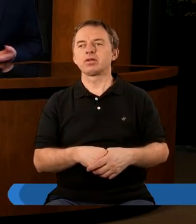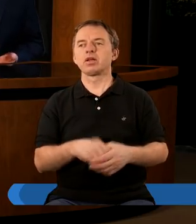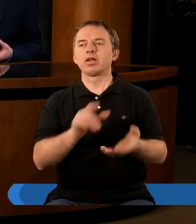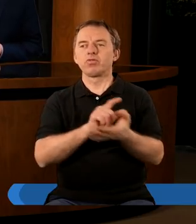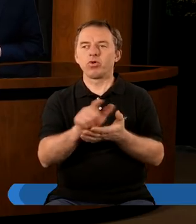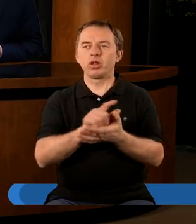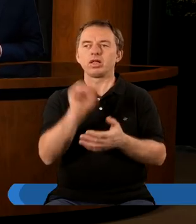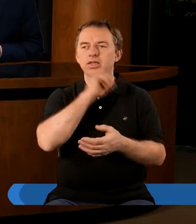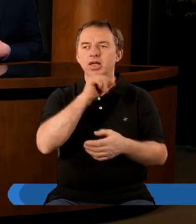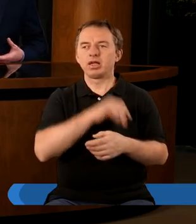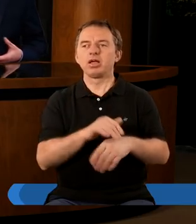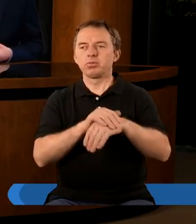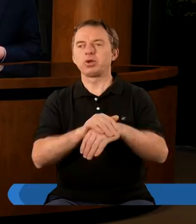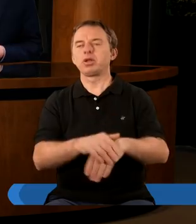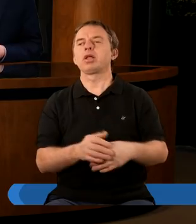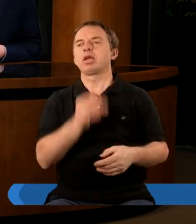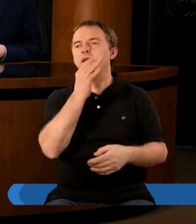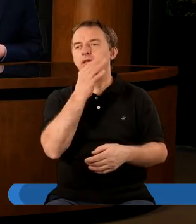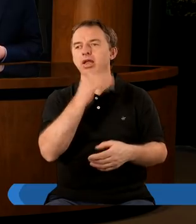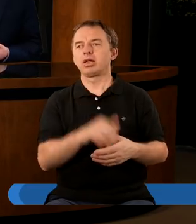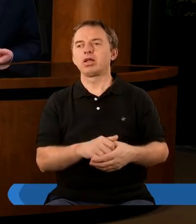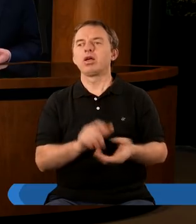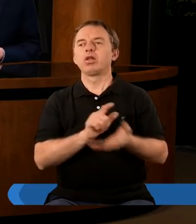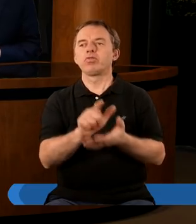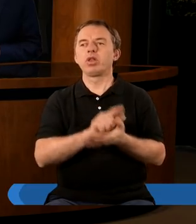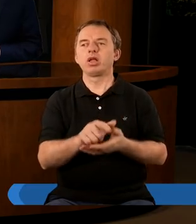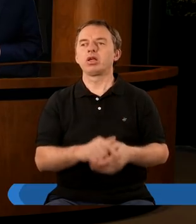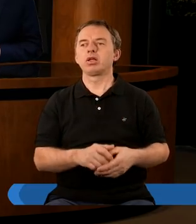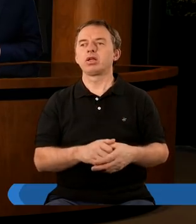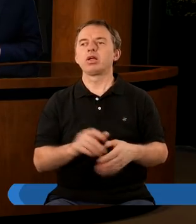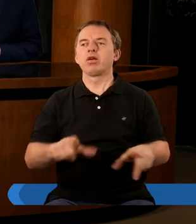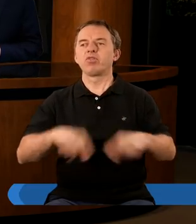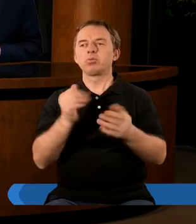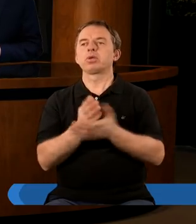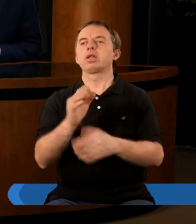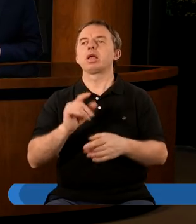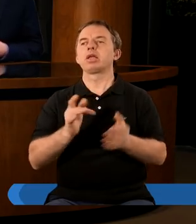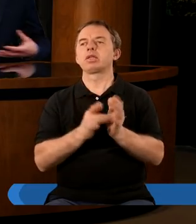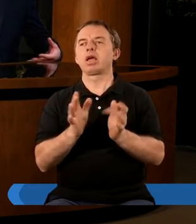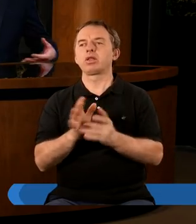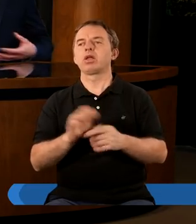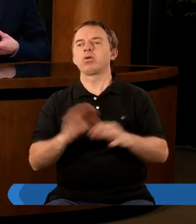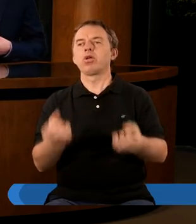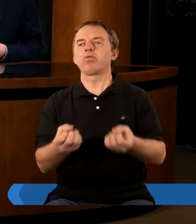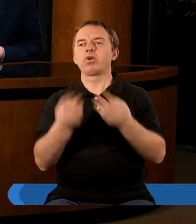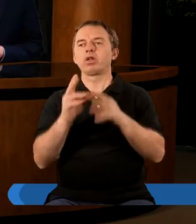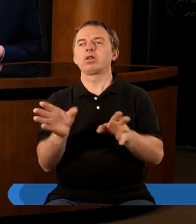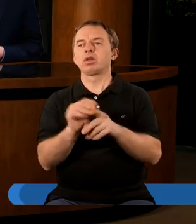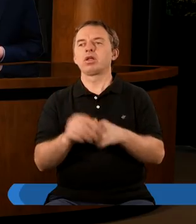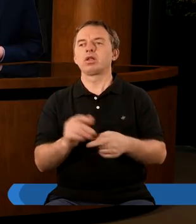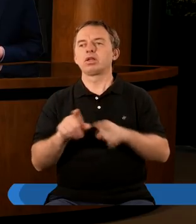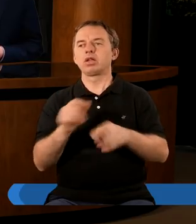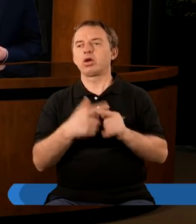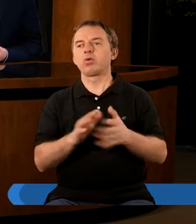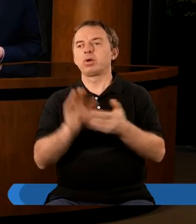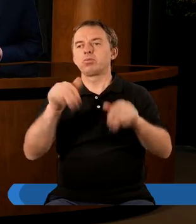dwunastu ze starego przymierza, z narodu izraelskiego, dwunastu, potem wybranych przez Jezusa, którzy stworzyli potem i stanęli na czele